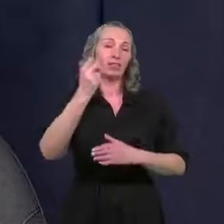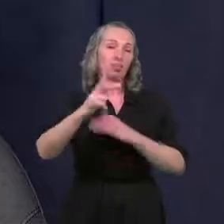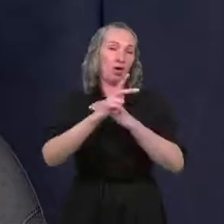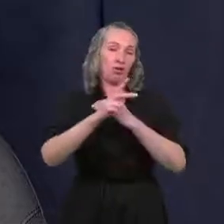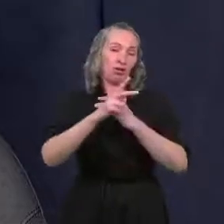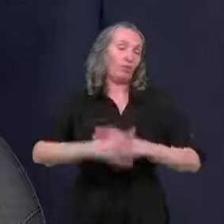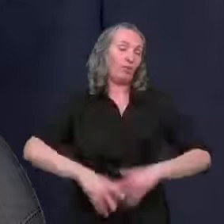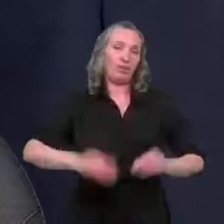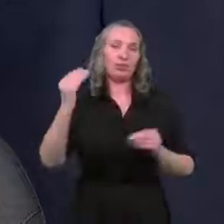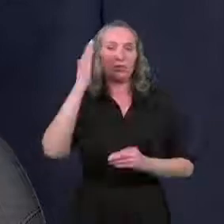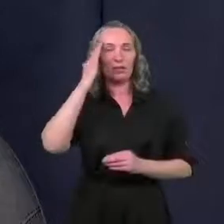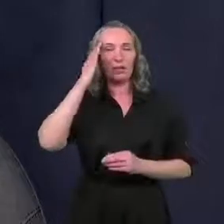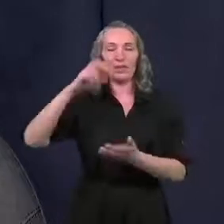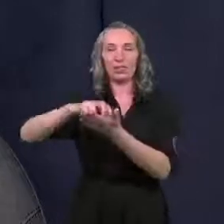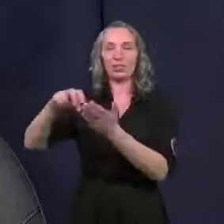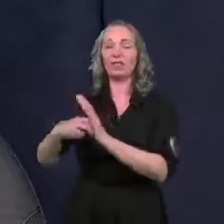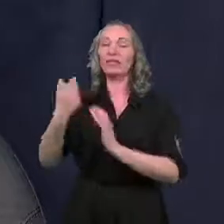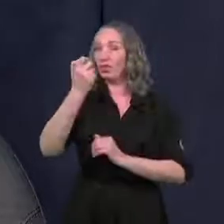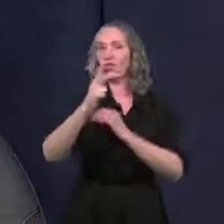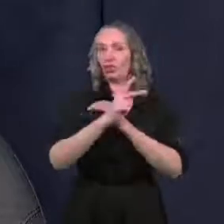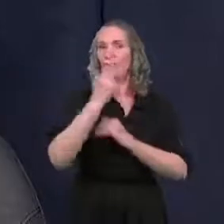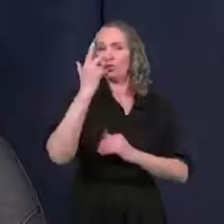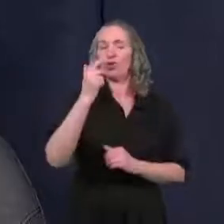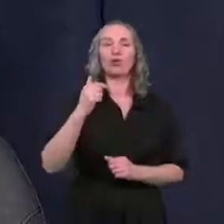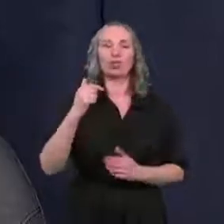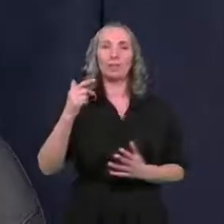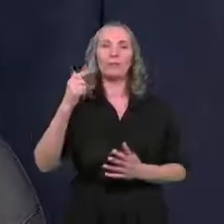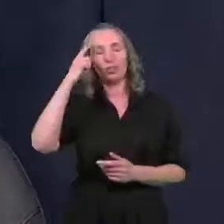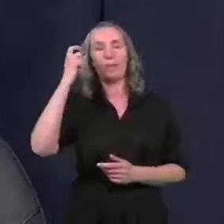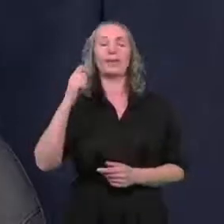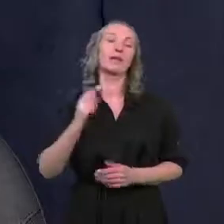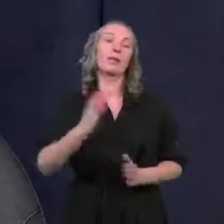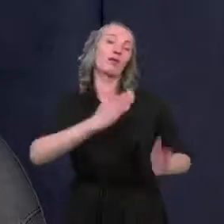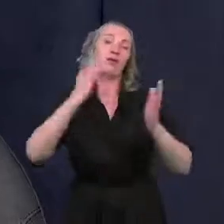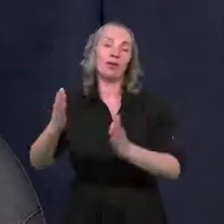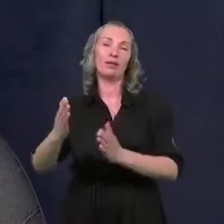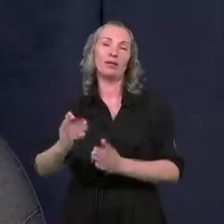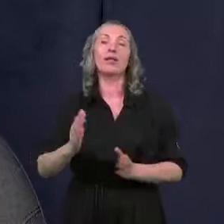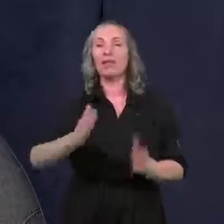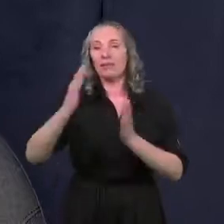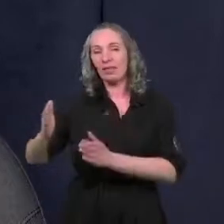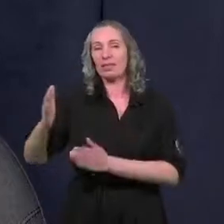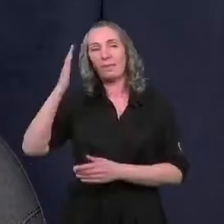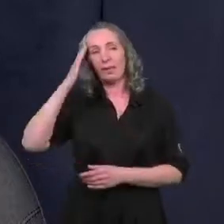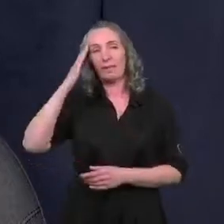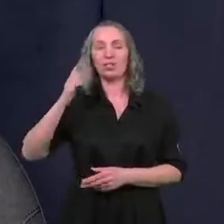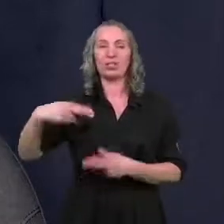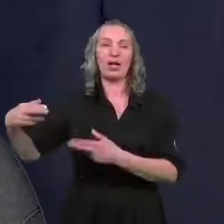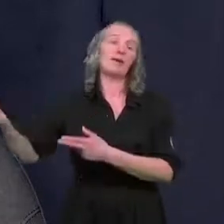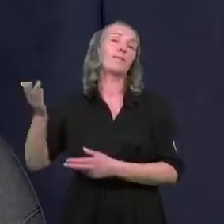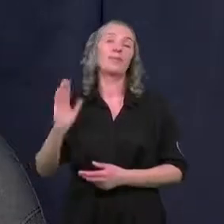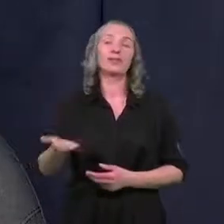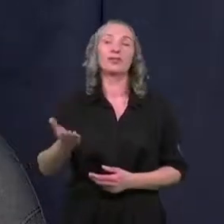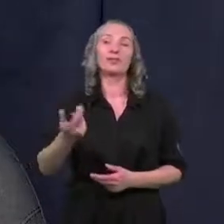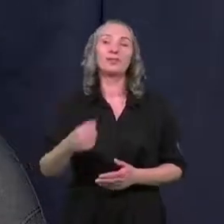mieszkań, 288 z tego, co pamiętam. I w kolejnym etapie, kolejne mieszkania, drodzy Państwo, które